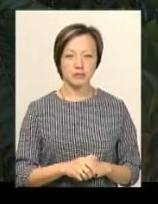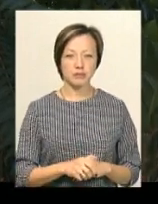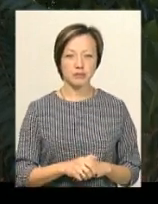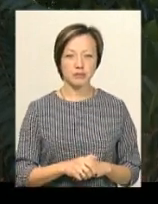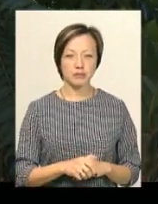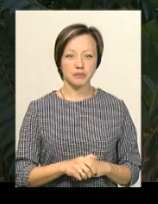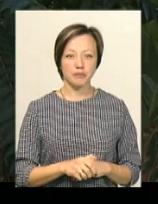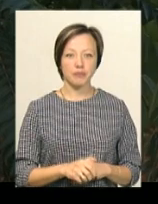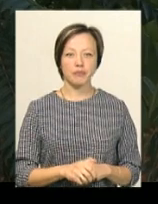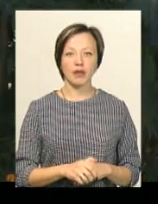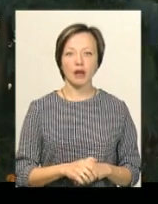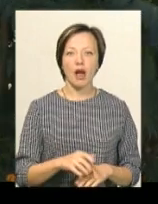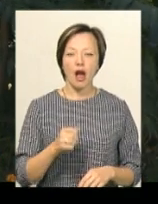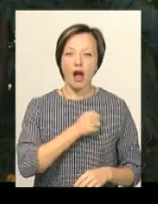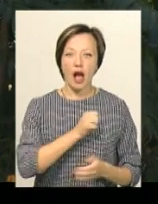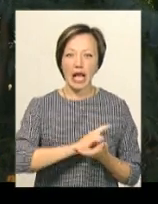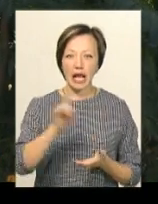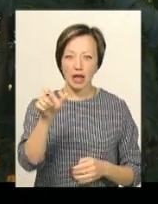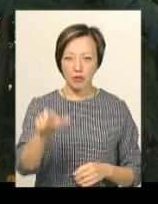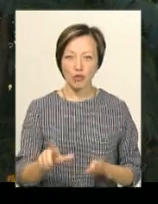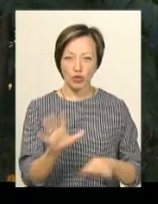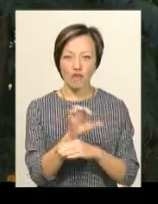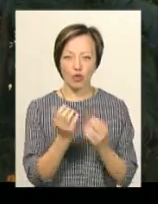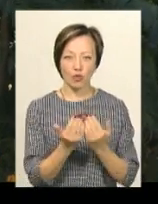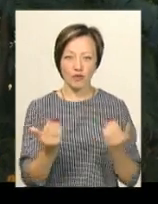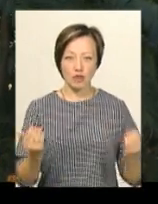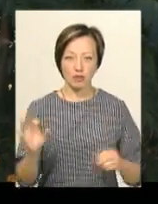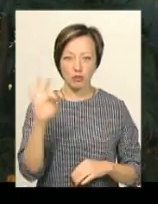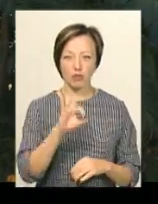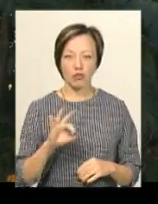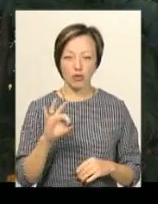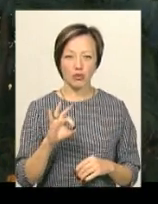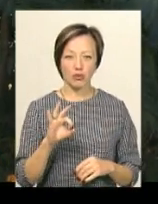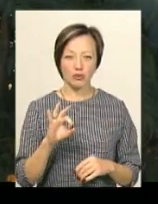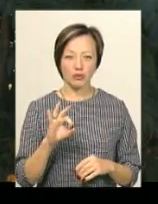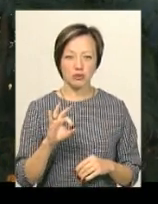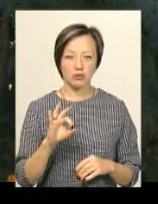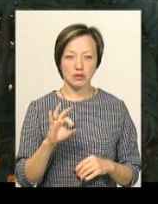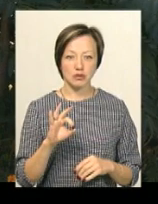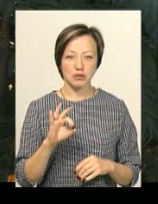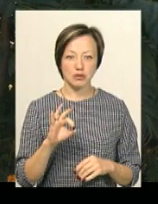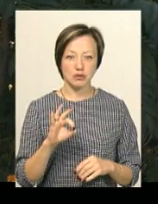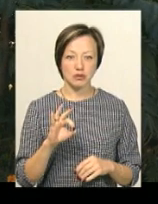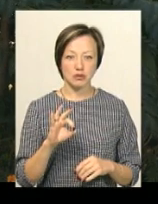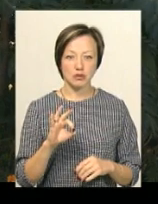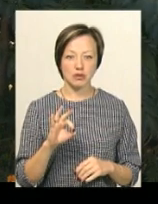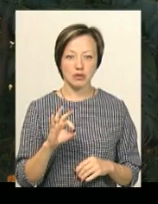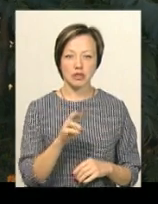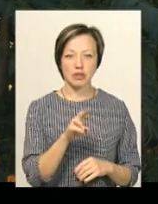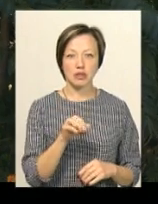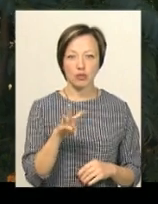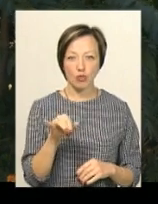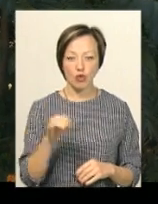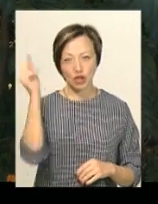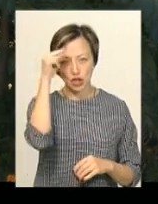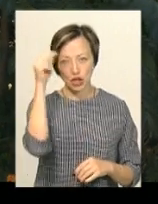Дім, а він кіборг. Буде фотовиставка про Дім, про